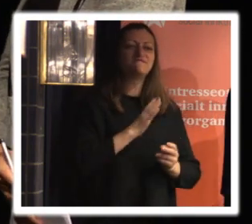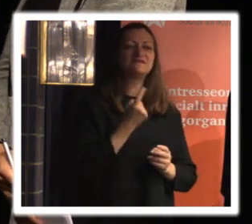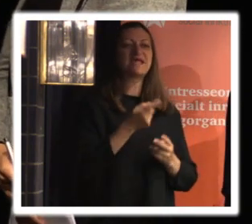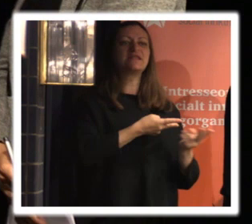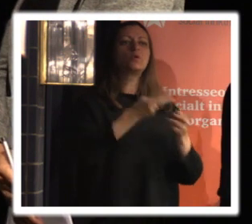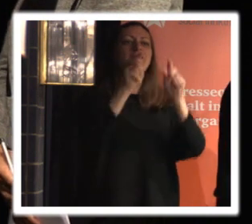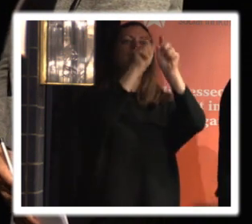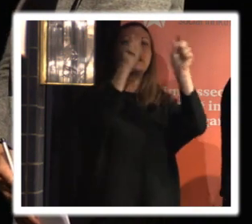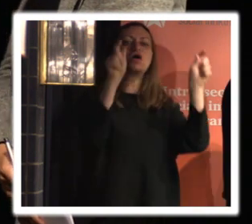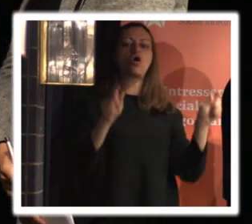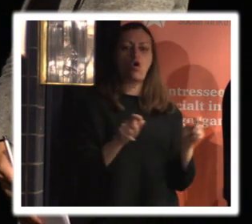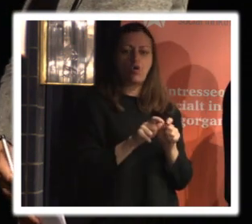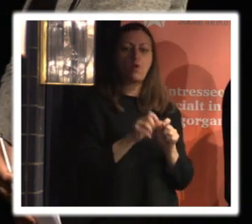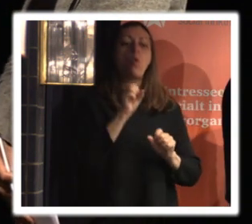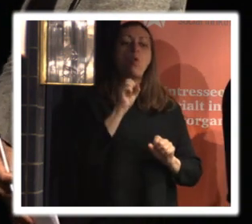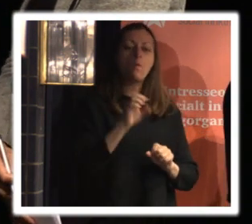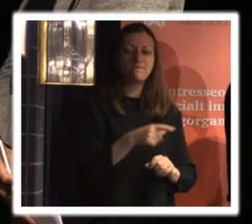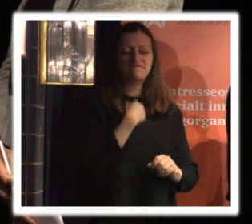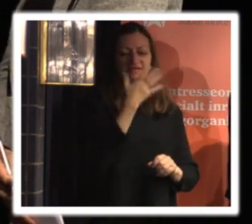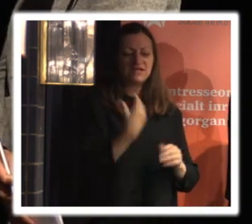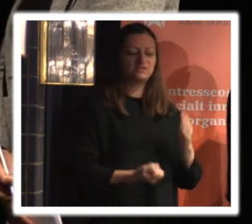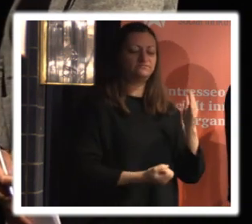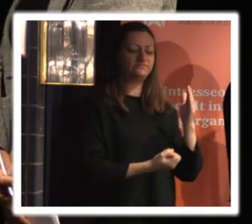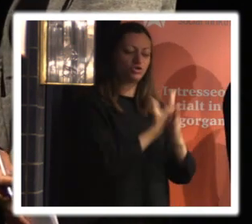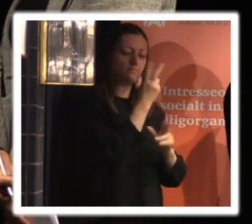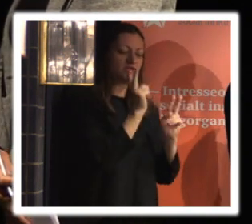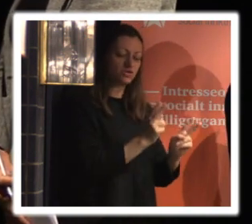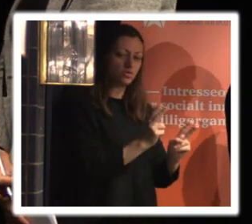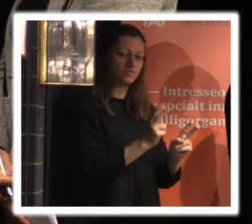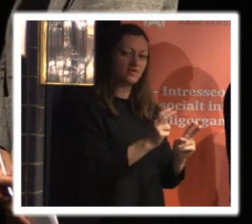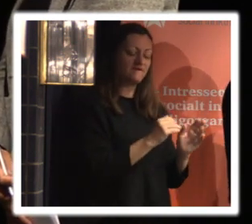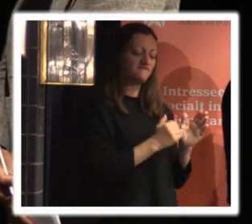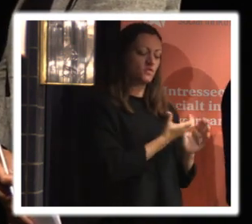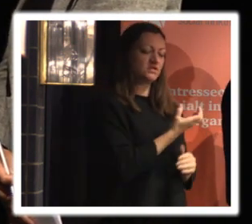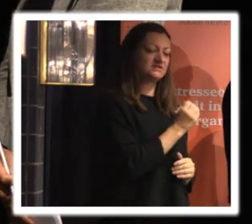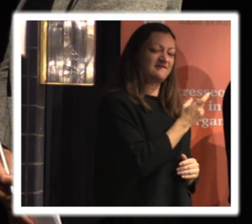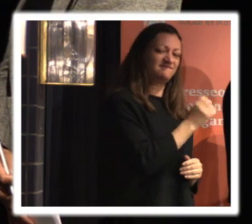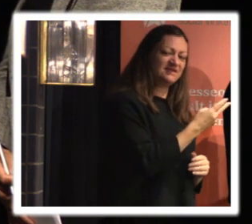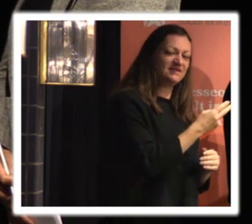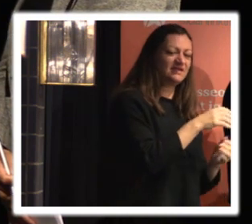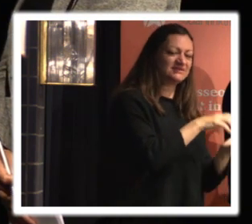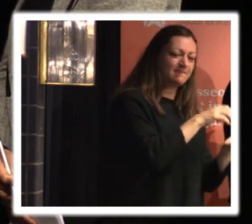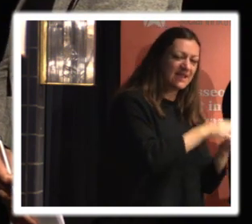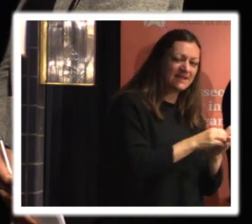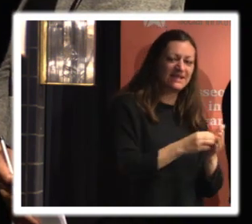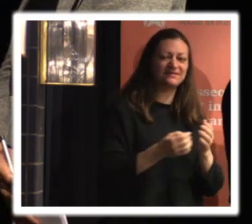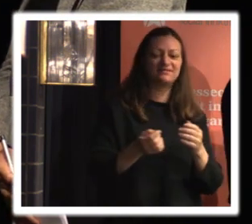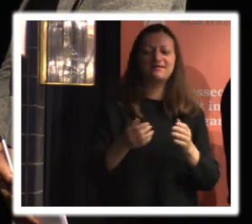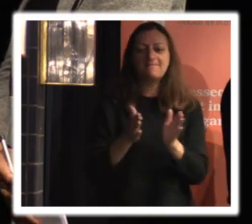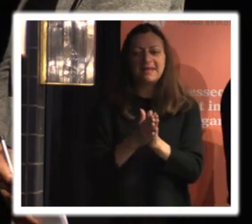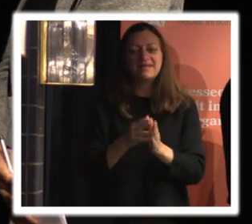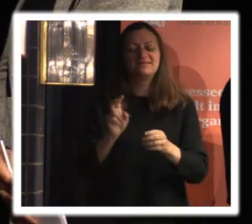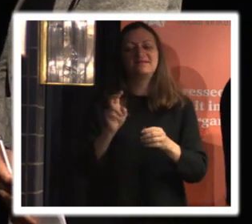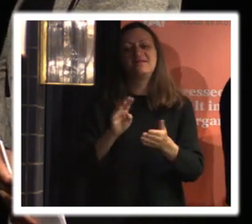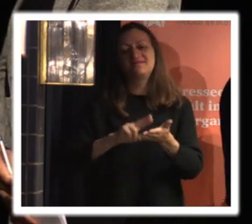och om vi skulle kunna få till en sån mellan civilsamhället och datainspektionen då tror jag vi skulle göra det mycket enklare för väldigt väldigt